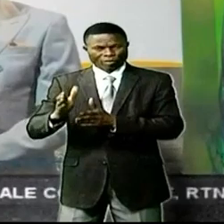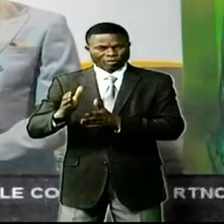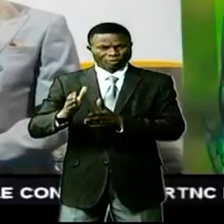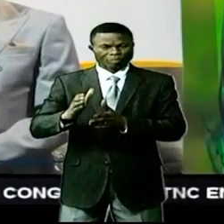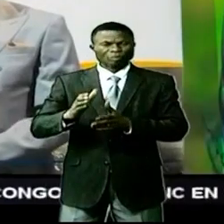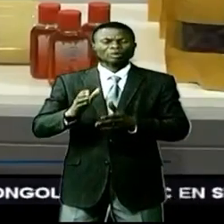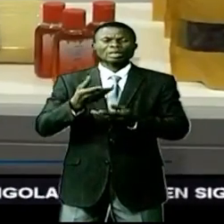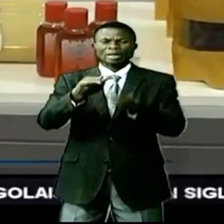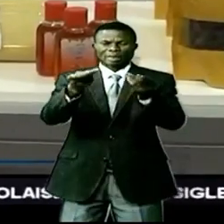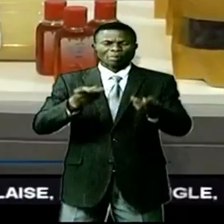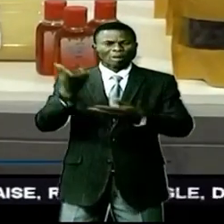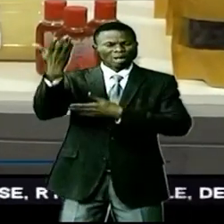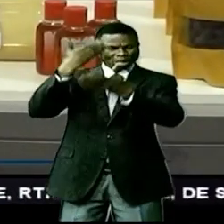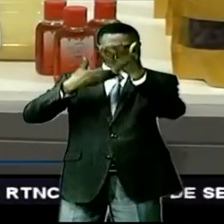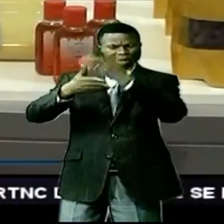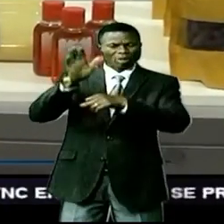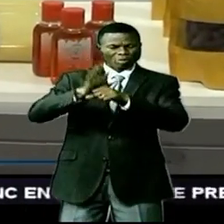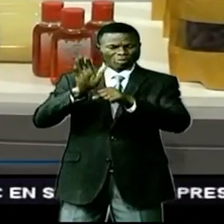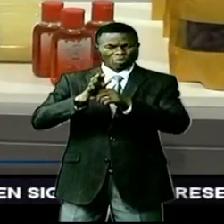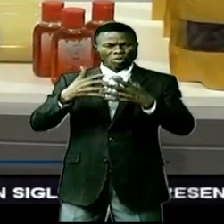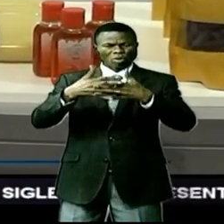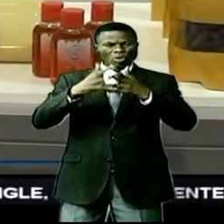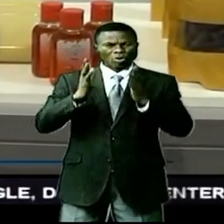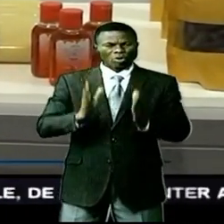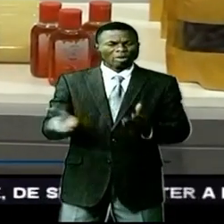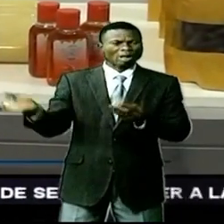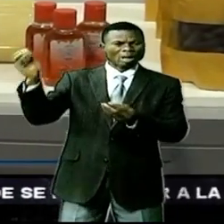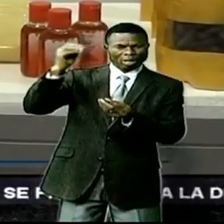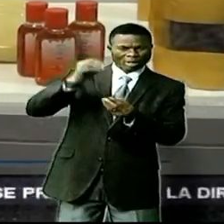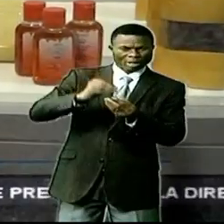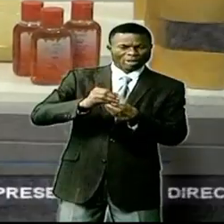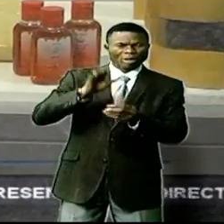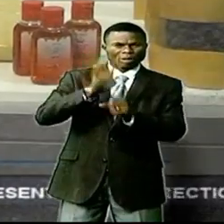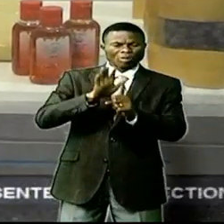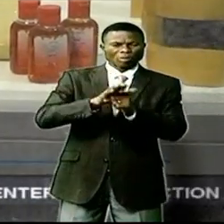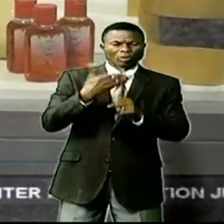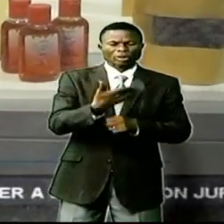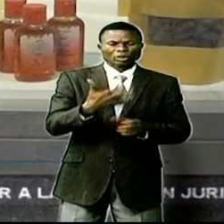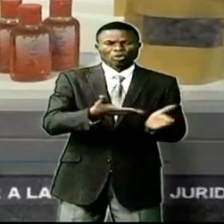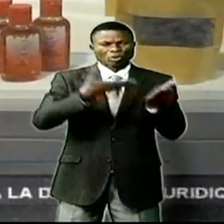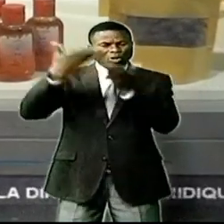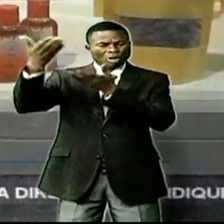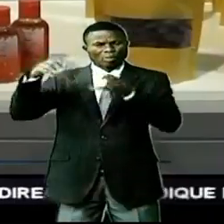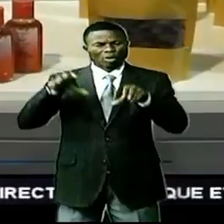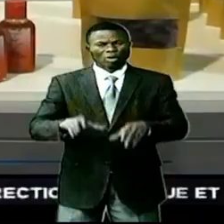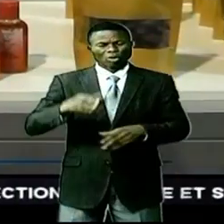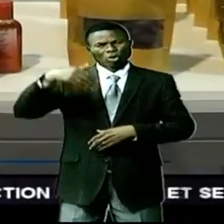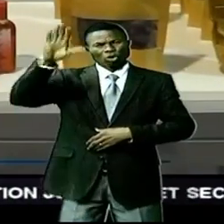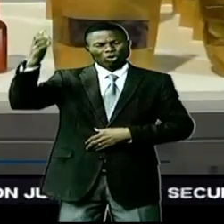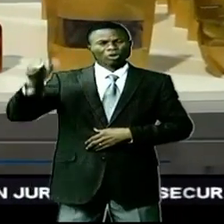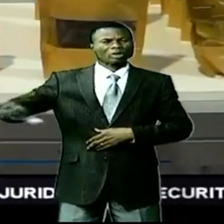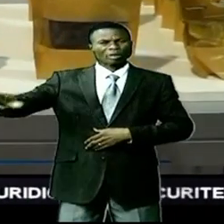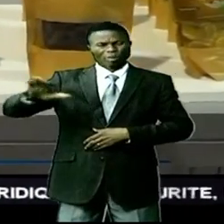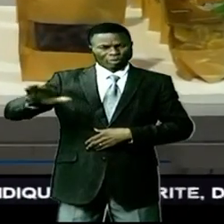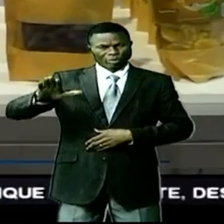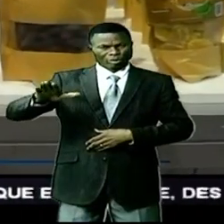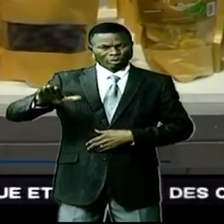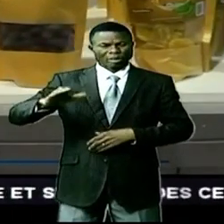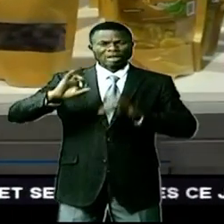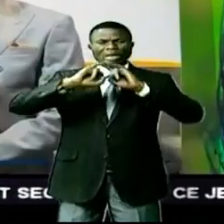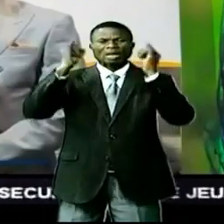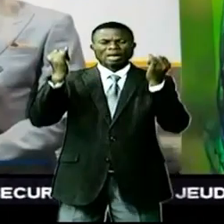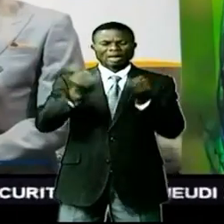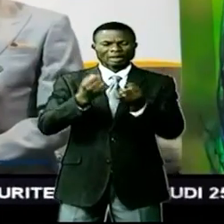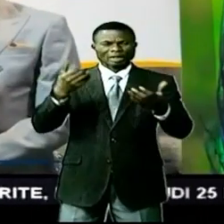passerelles commerciales avec plusieurs partenaires pour augmenter les volumes d'exportations de produits congolais et garantir une industrie